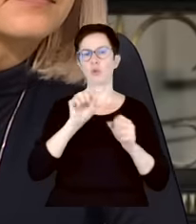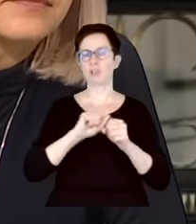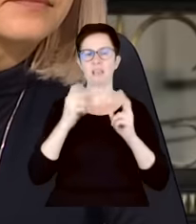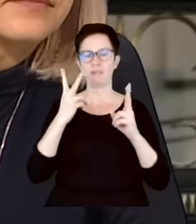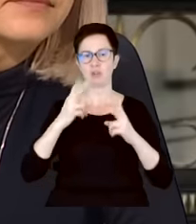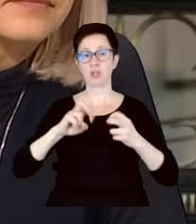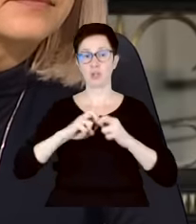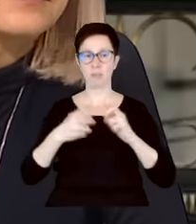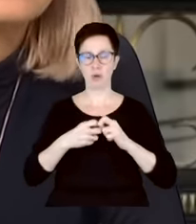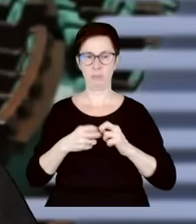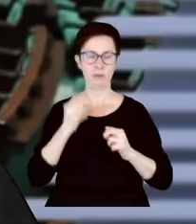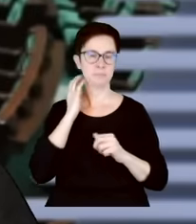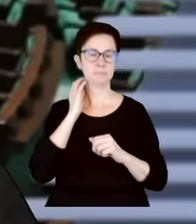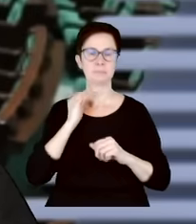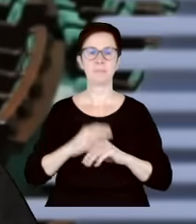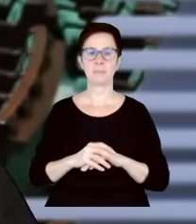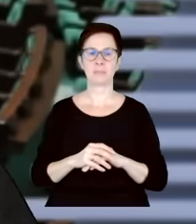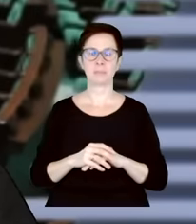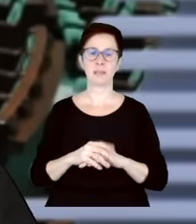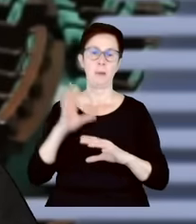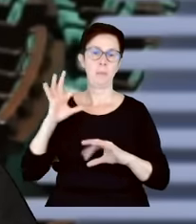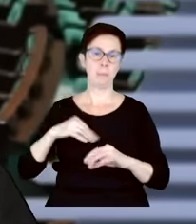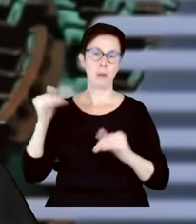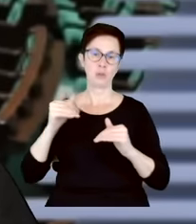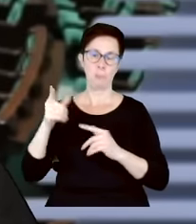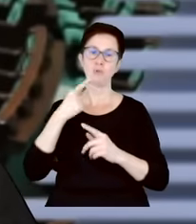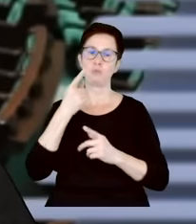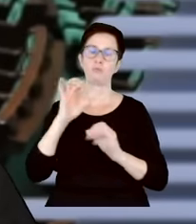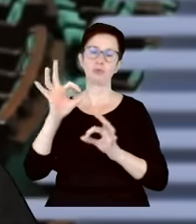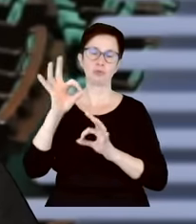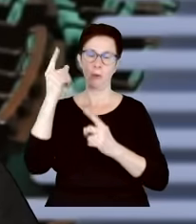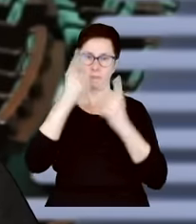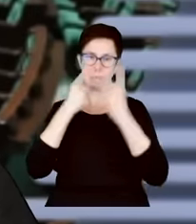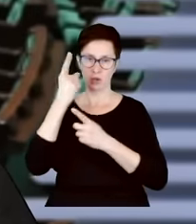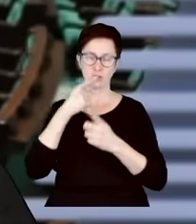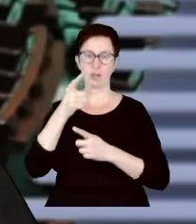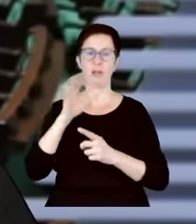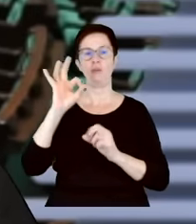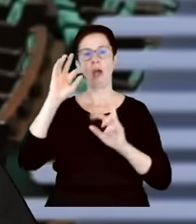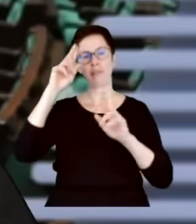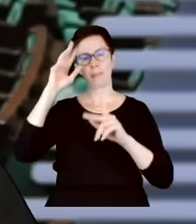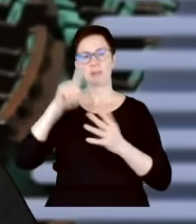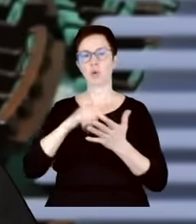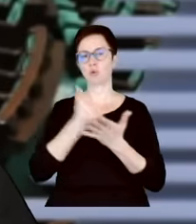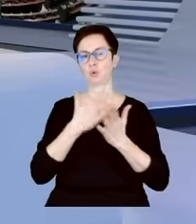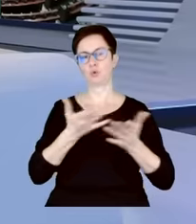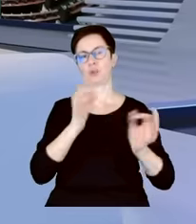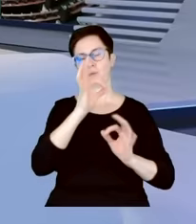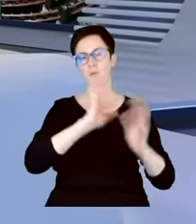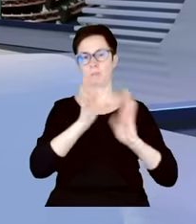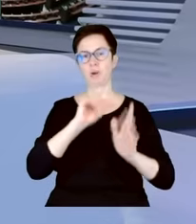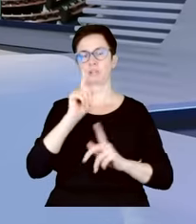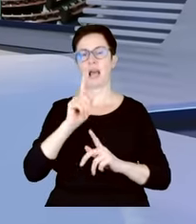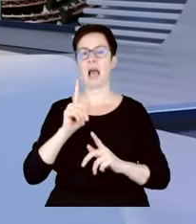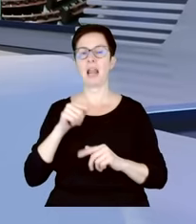oczywiście spierać się i pani może reprezentować swój pogląd i interpretować konstytucję na własny sposób. Ale mamy w tej konkretnej